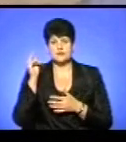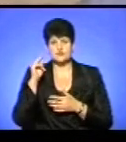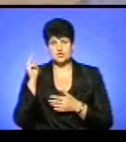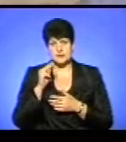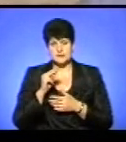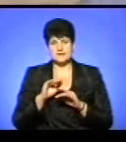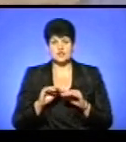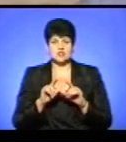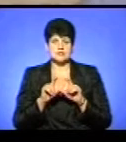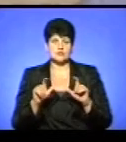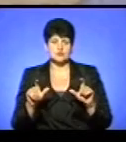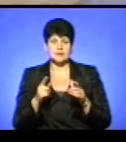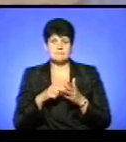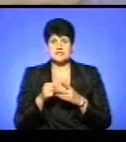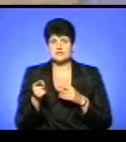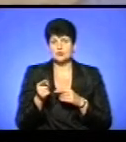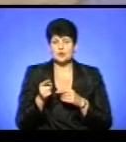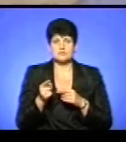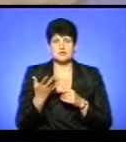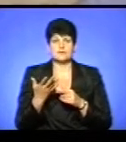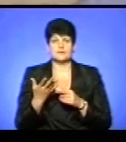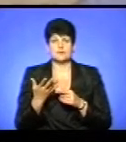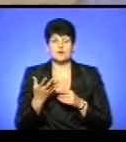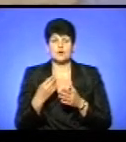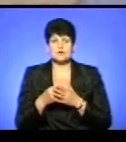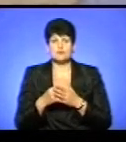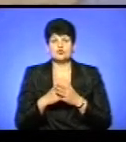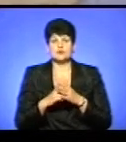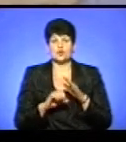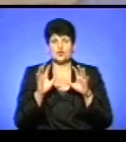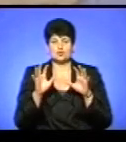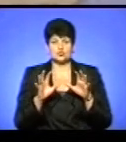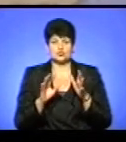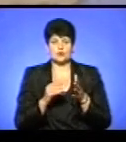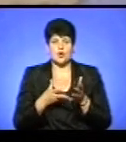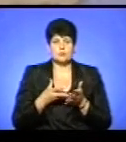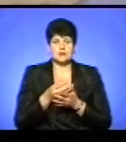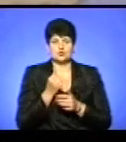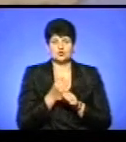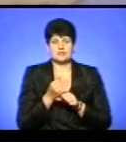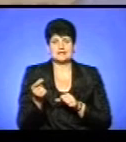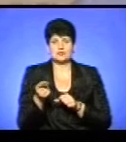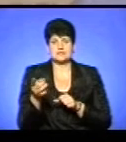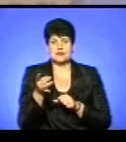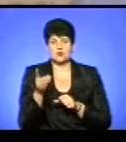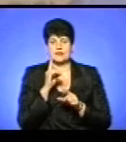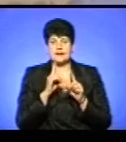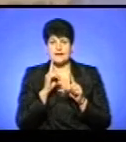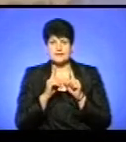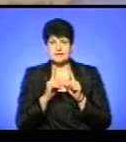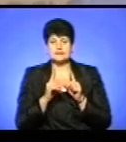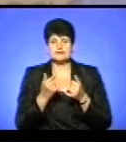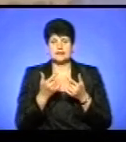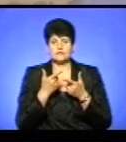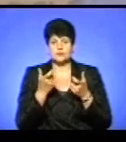в дитячих садочках міста Тернополя, оскільки відповідно до бюджетного кодексу оплату за них зробить Тернопільська районна рада. Для інформації